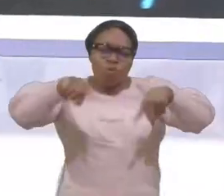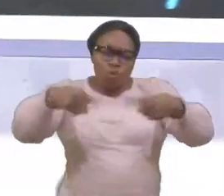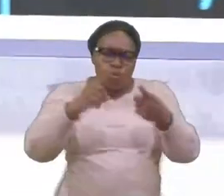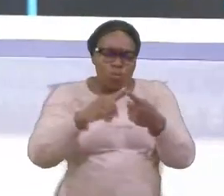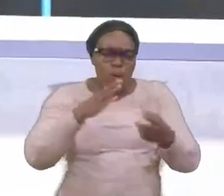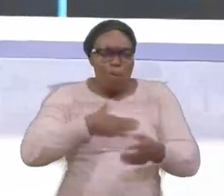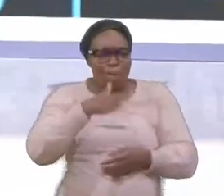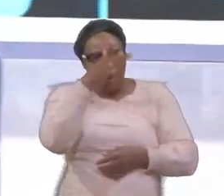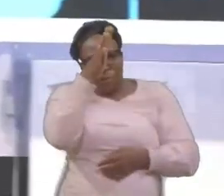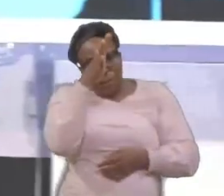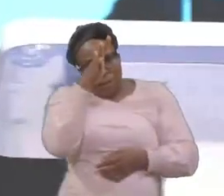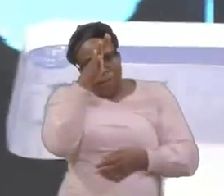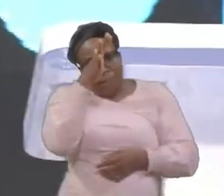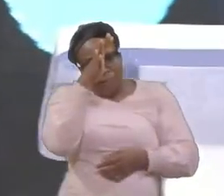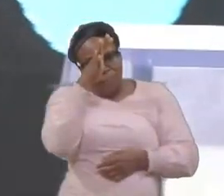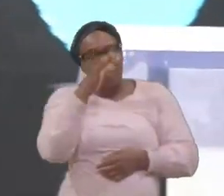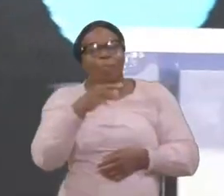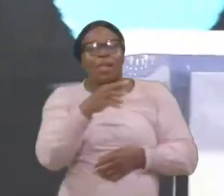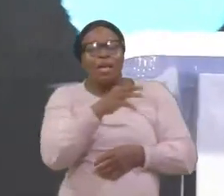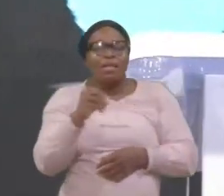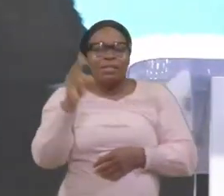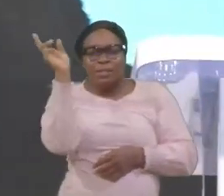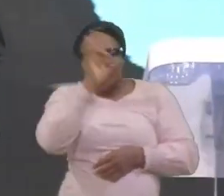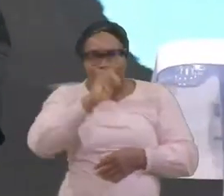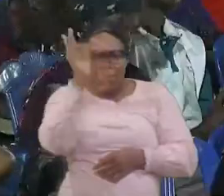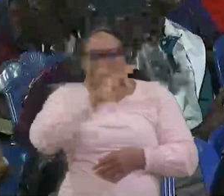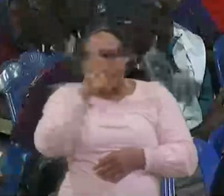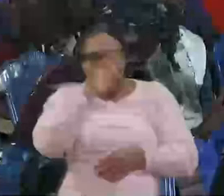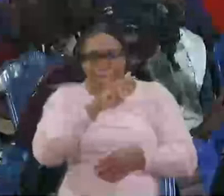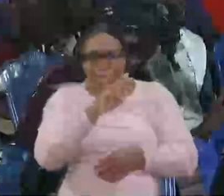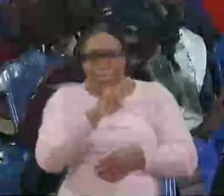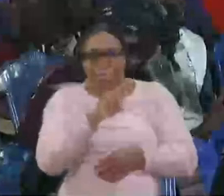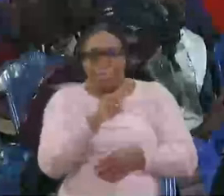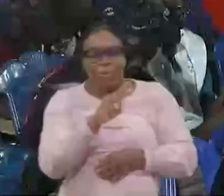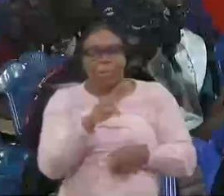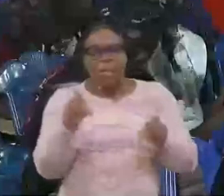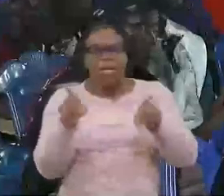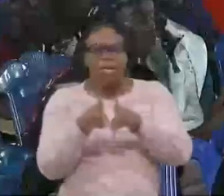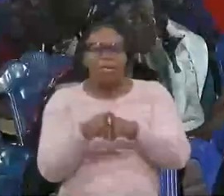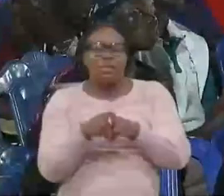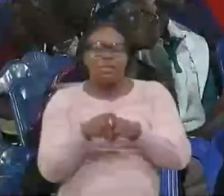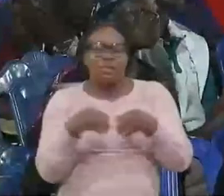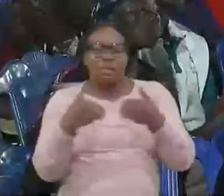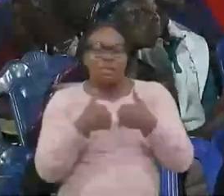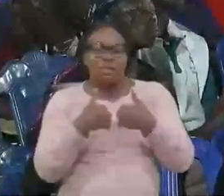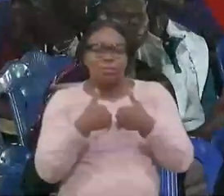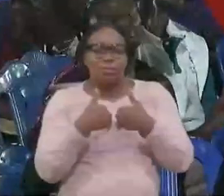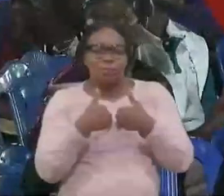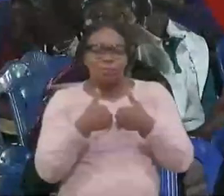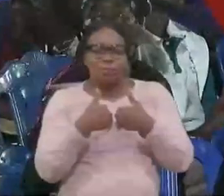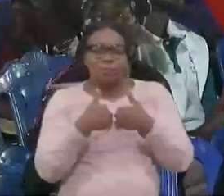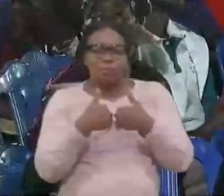Je vais mettre la honte de côté. L'agitation de côté. L'insouciance de côté.